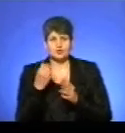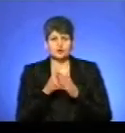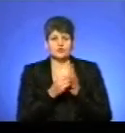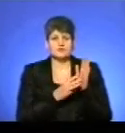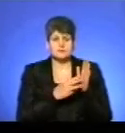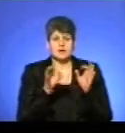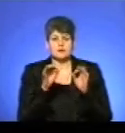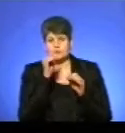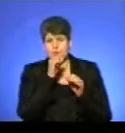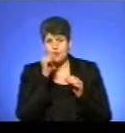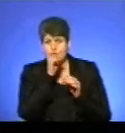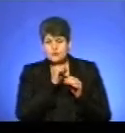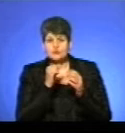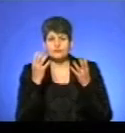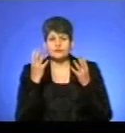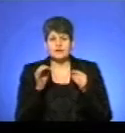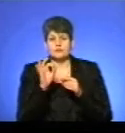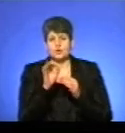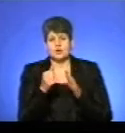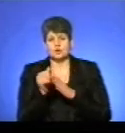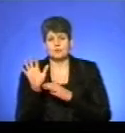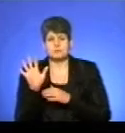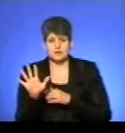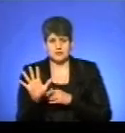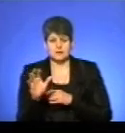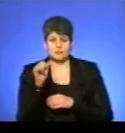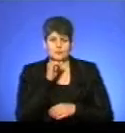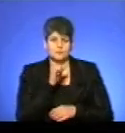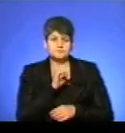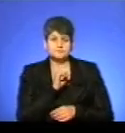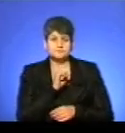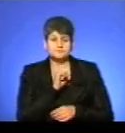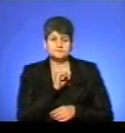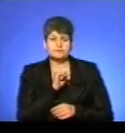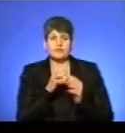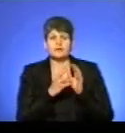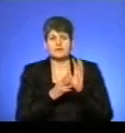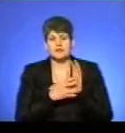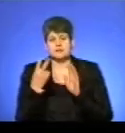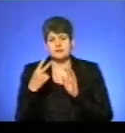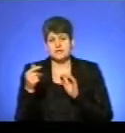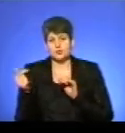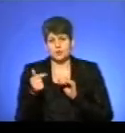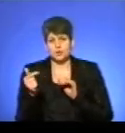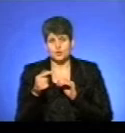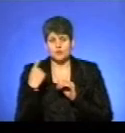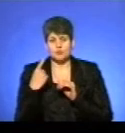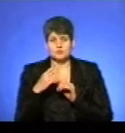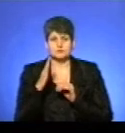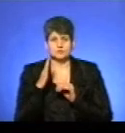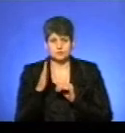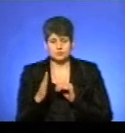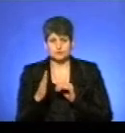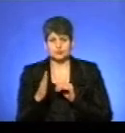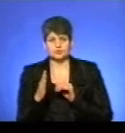градусів морозу, в день від 0 до 5 градусів нижче нуля. 19-20 грудня область буде у